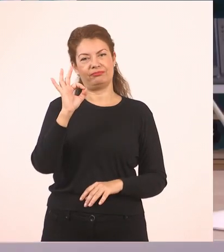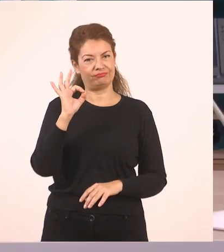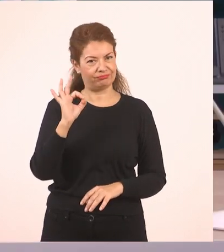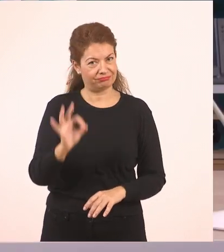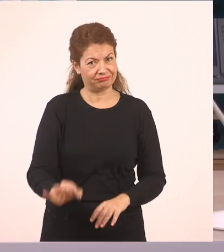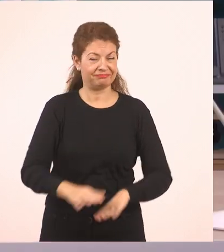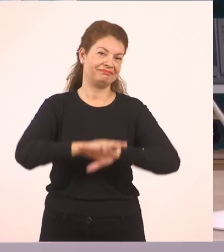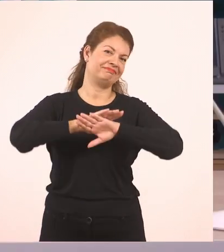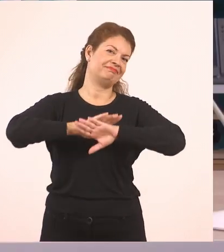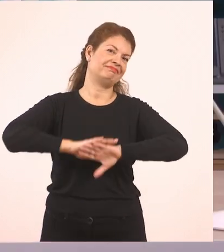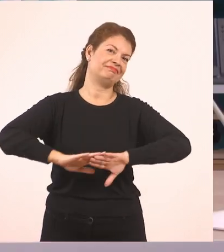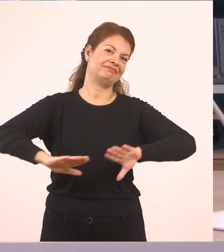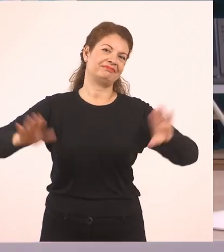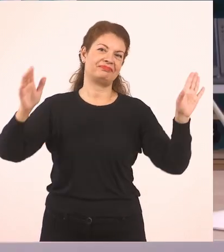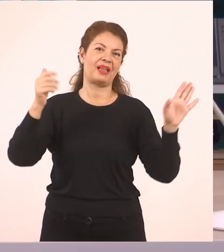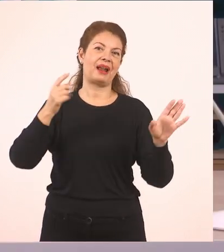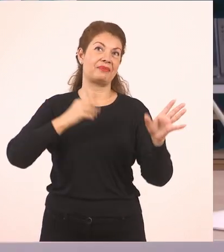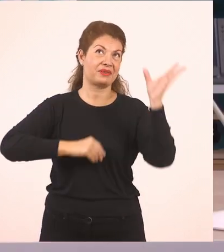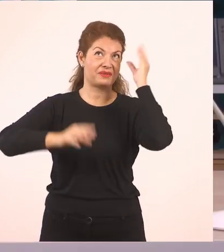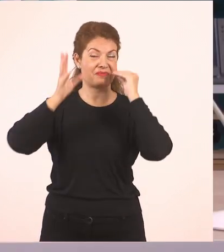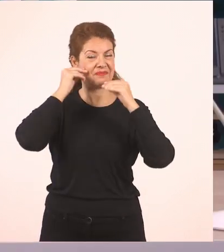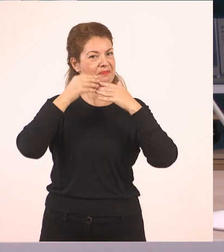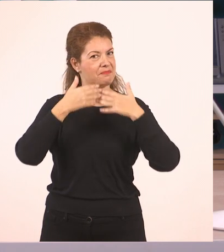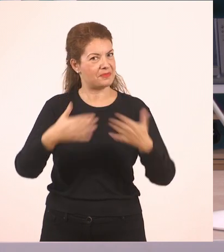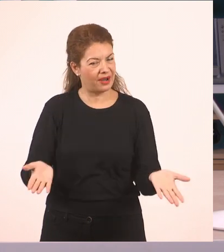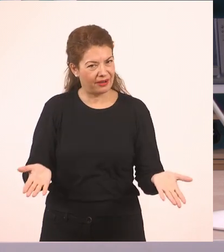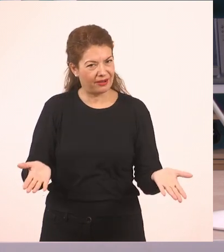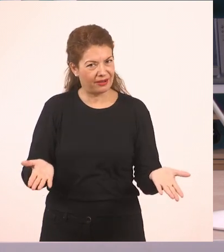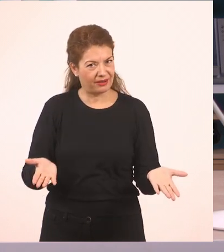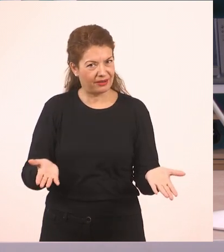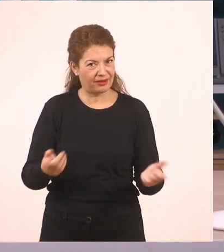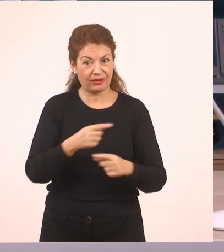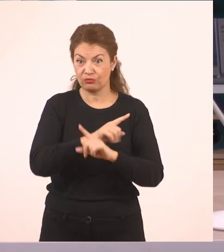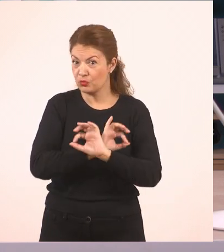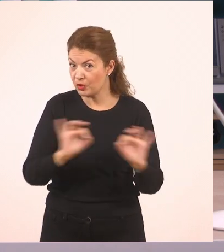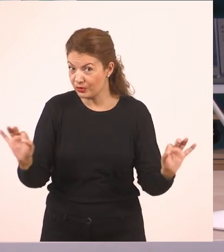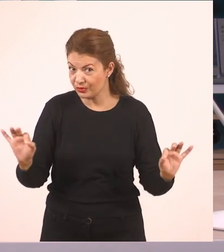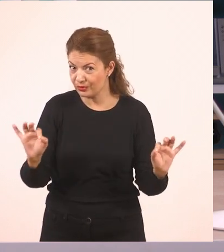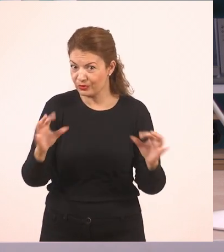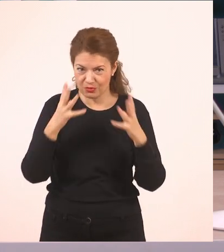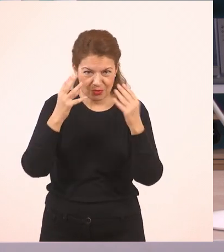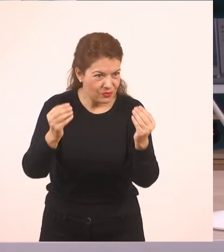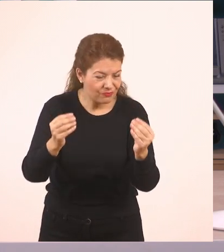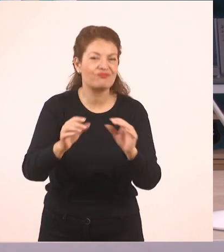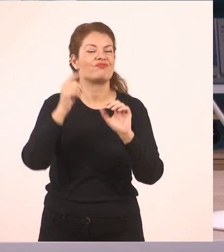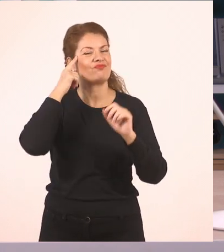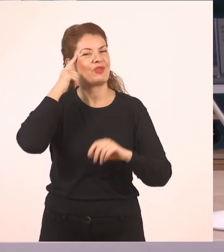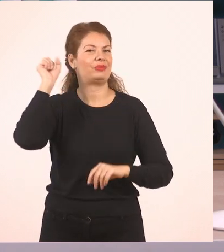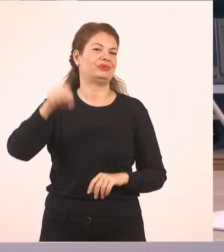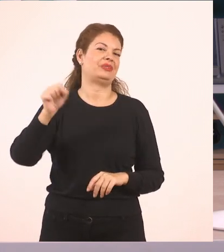Τελείωσαν οι πρώτοι μας αριθμοί. Αυτοί ήταν. Τους έχουμε όλους. Νομίζω πως ναι.